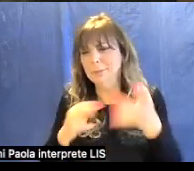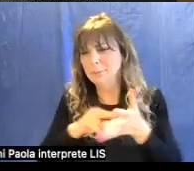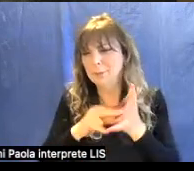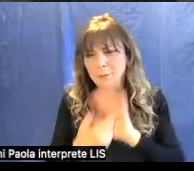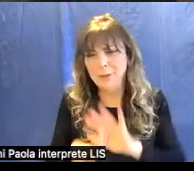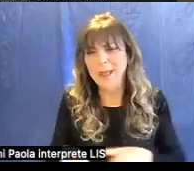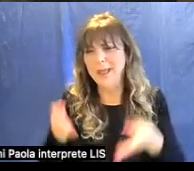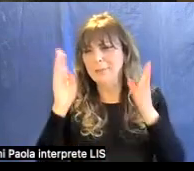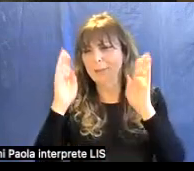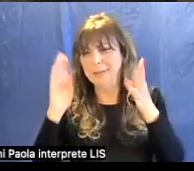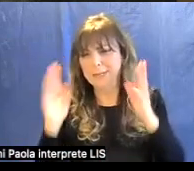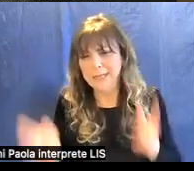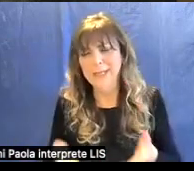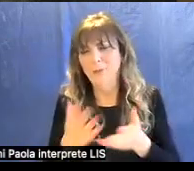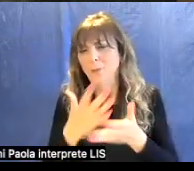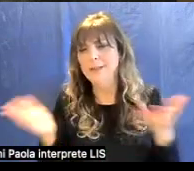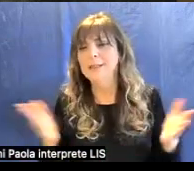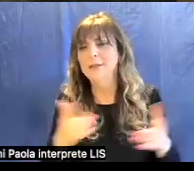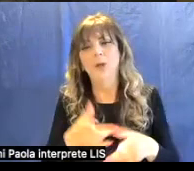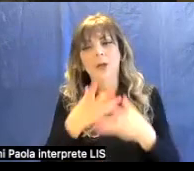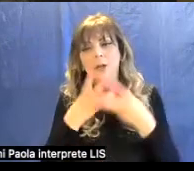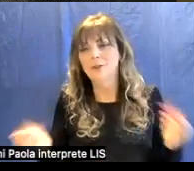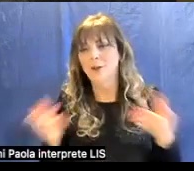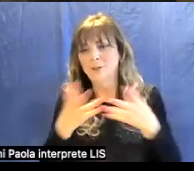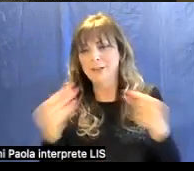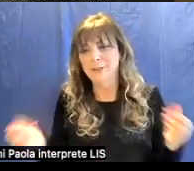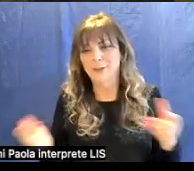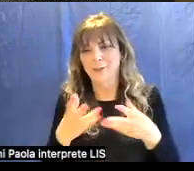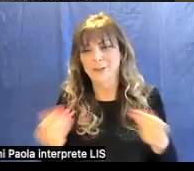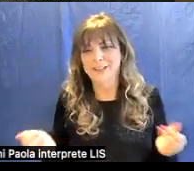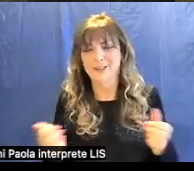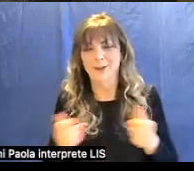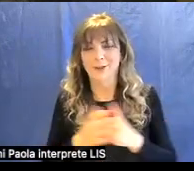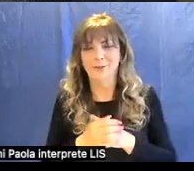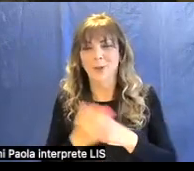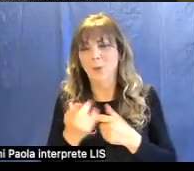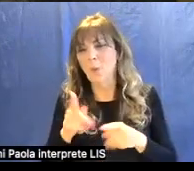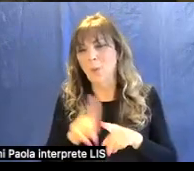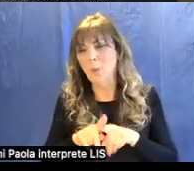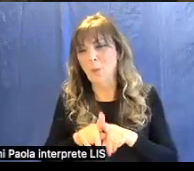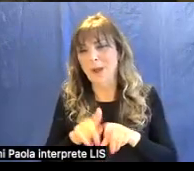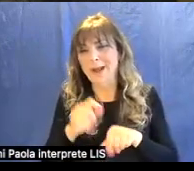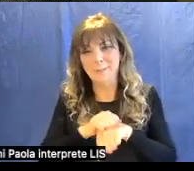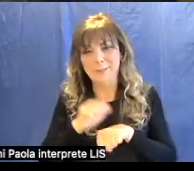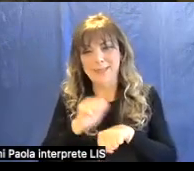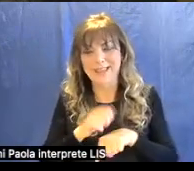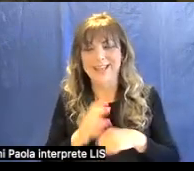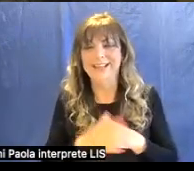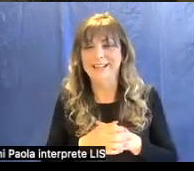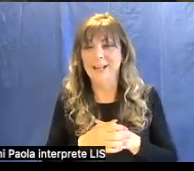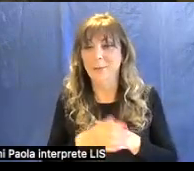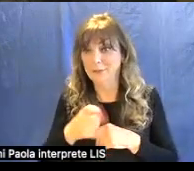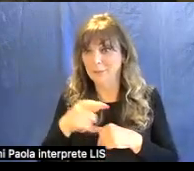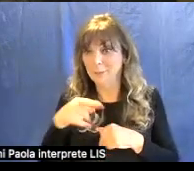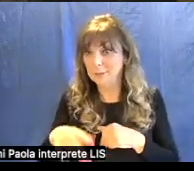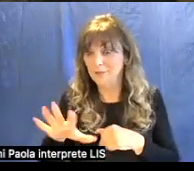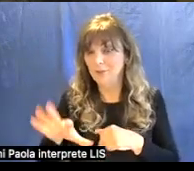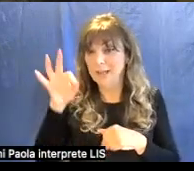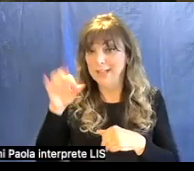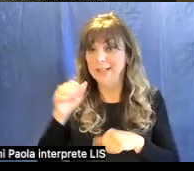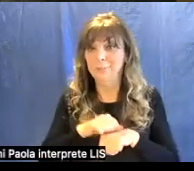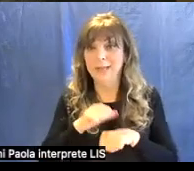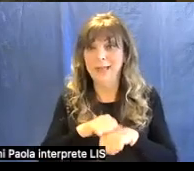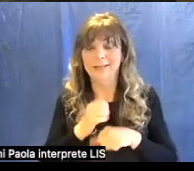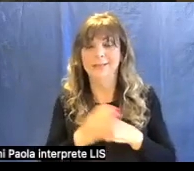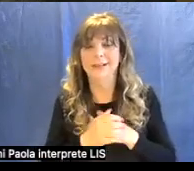pericolosissimo accidente quindi questo è anche il motivo della scelta delle pietre dure in modo per ricordare la